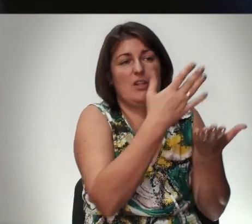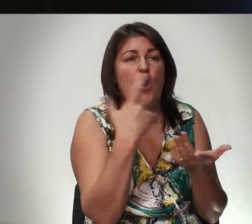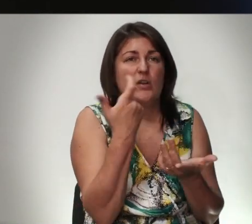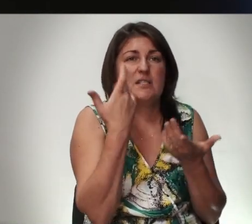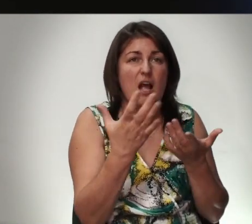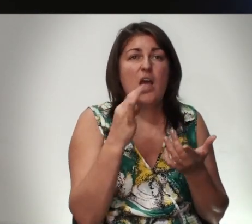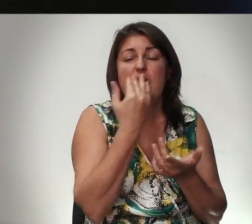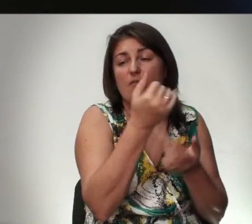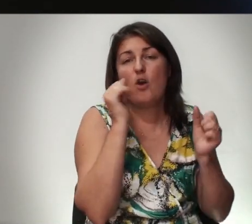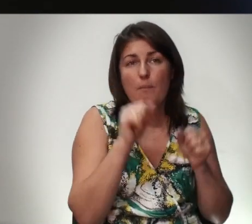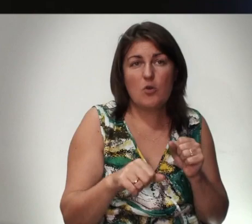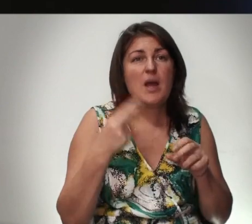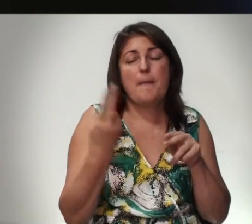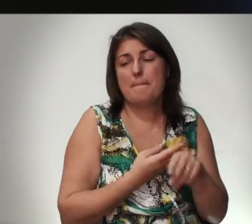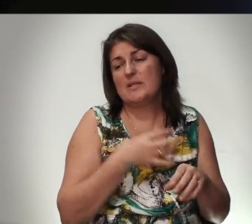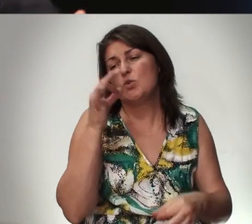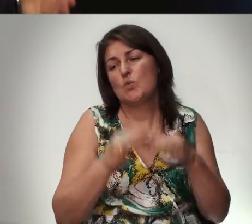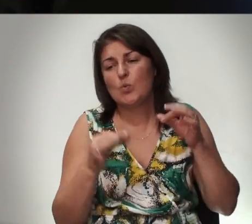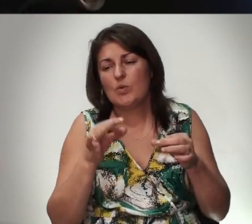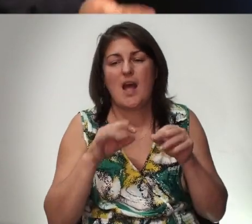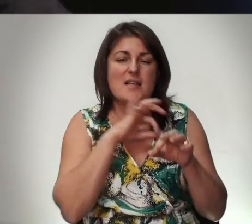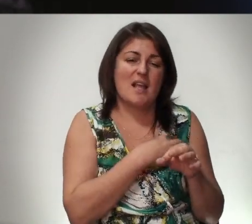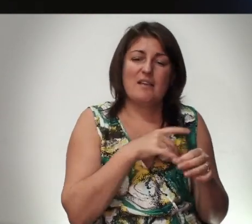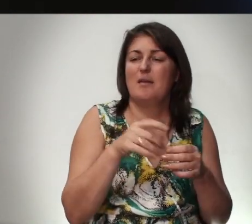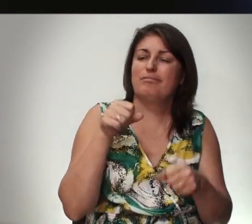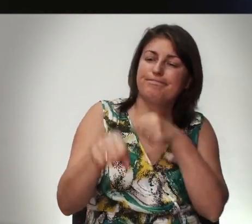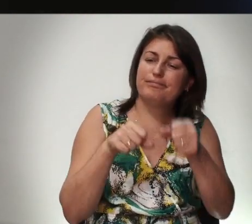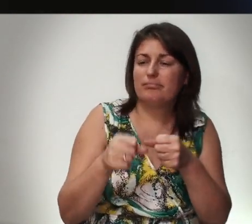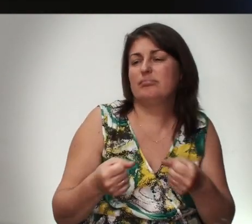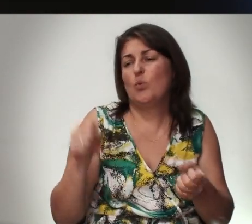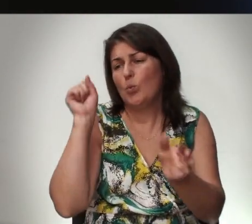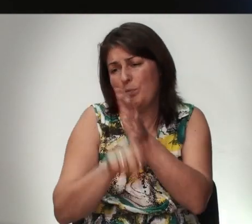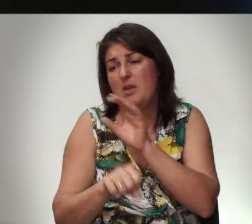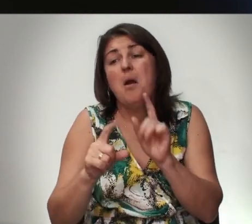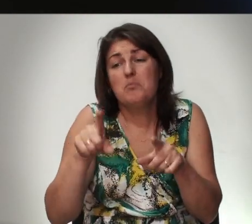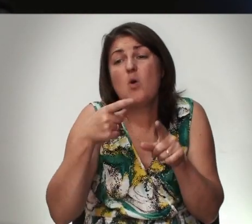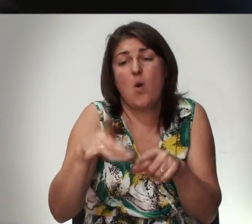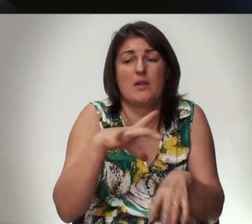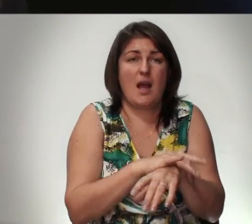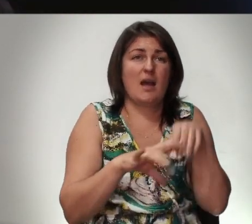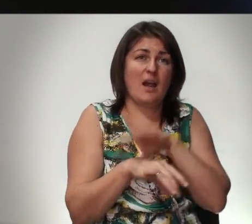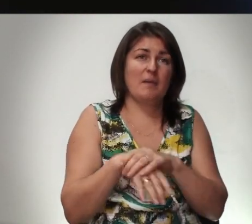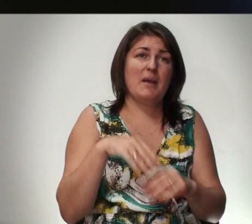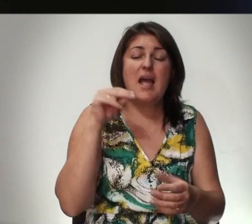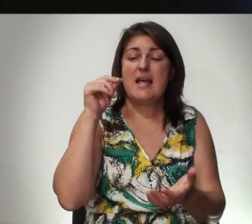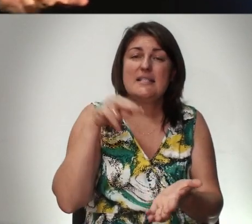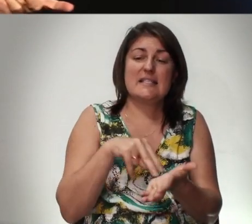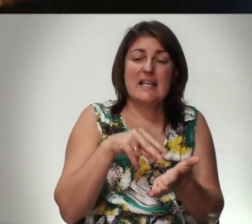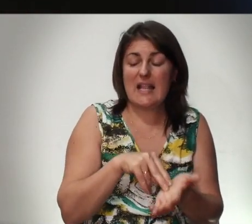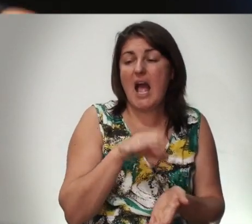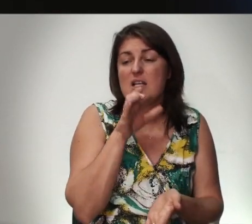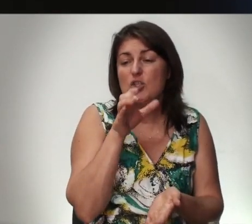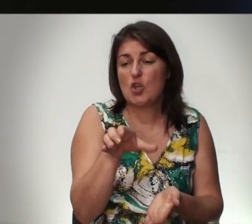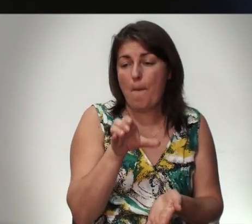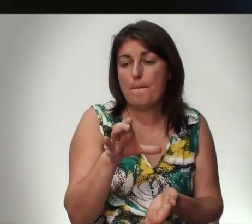Его можно без суда и следствия Бить и убить Потому что он раб Цена пса Была больше,